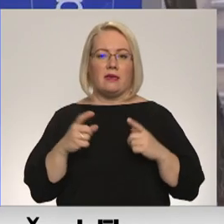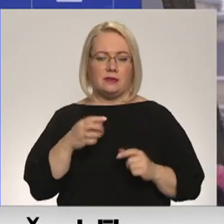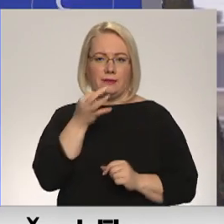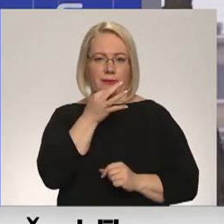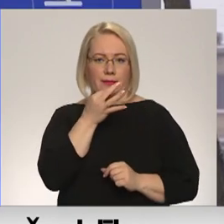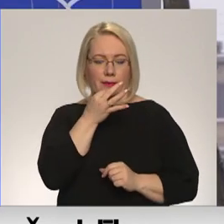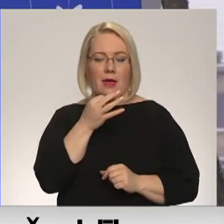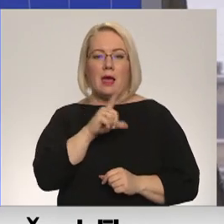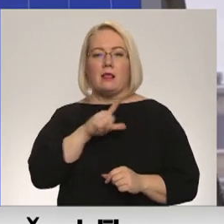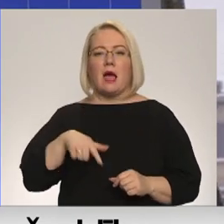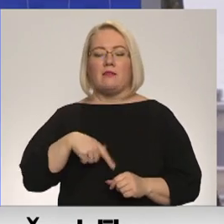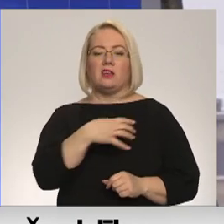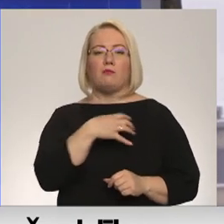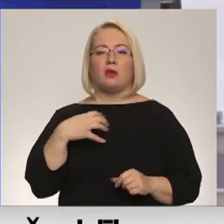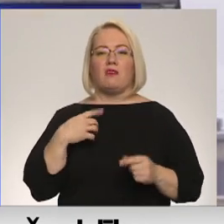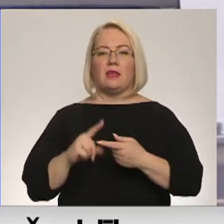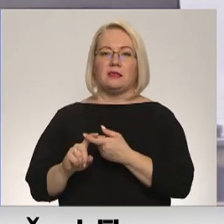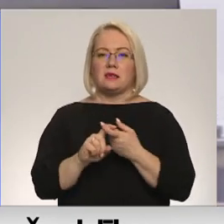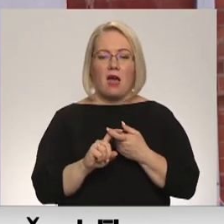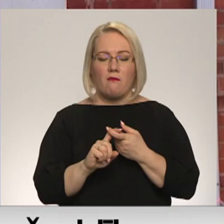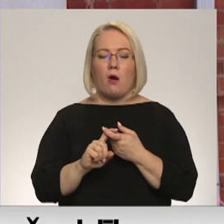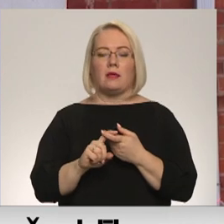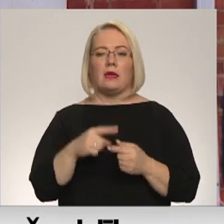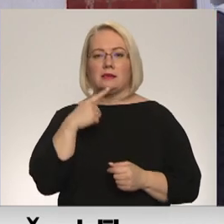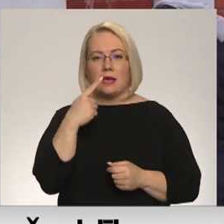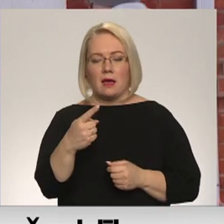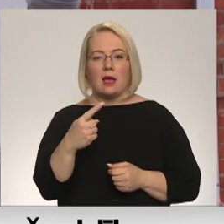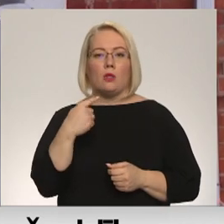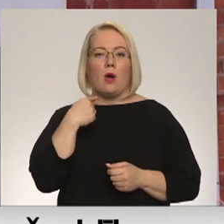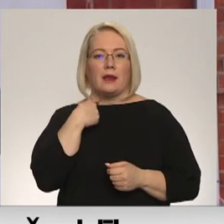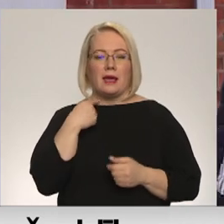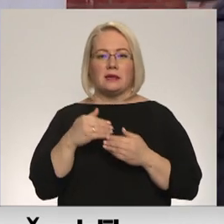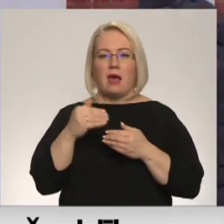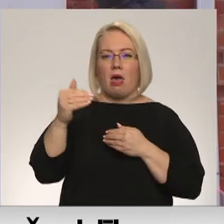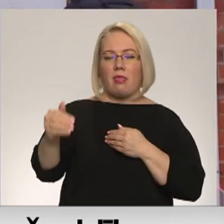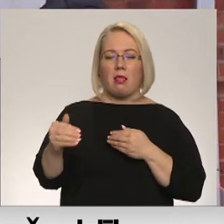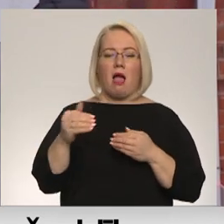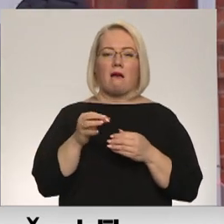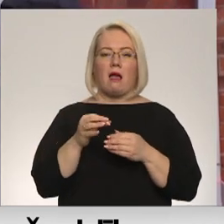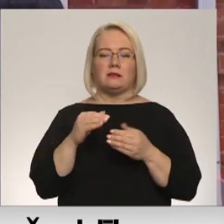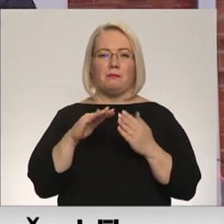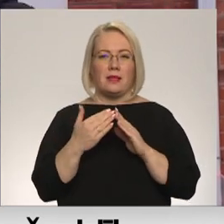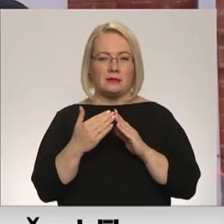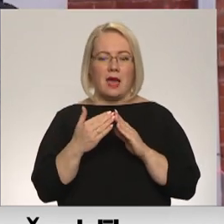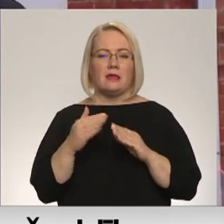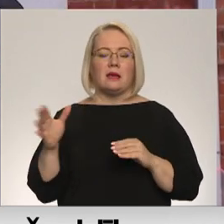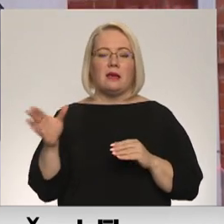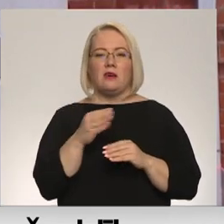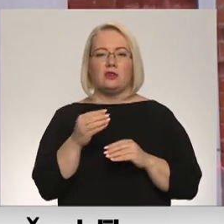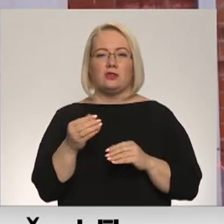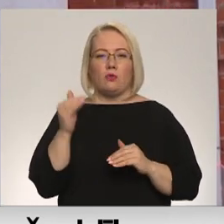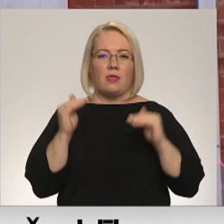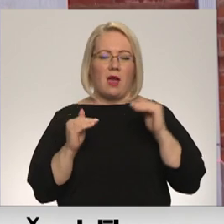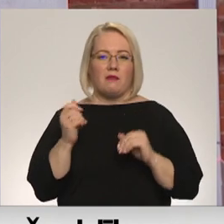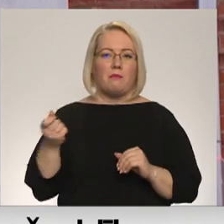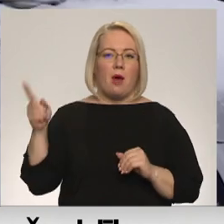Latvijas pašvaldības savienībā redē vēkcentē, lai gan no Rīgas attālākajās pašvaldībās tarifs pat ar visu paaugstinājumu